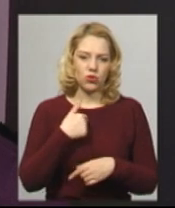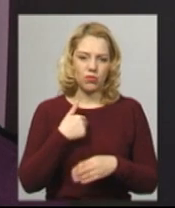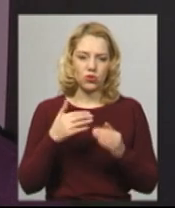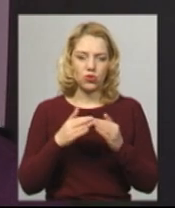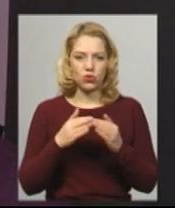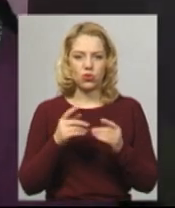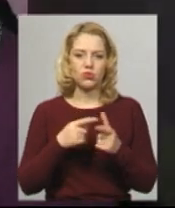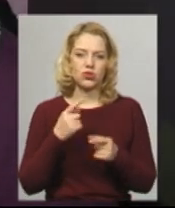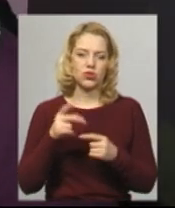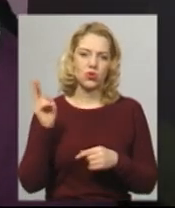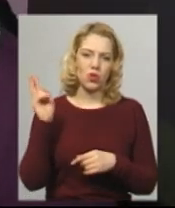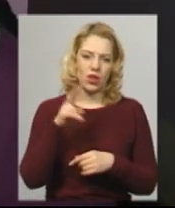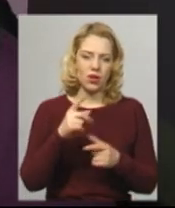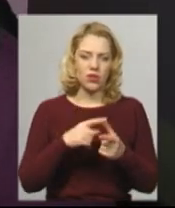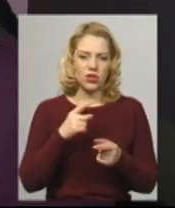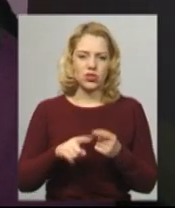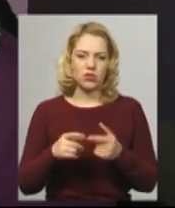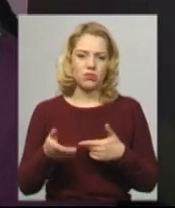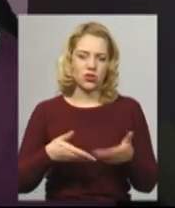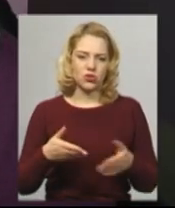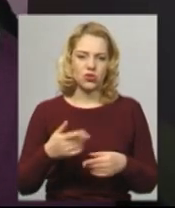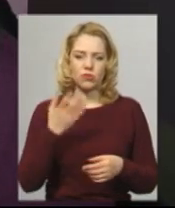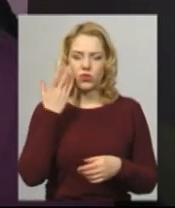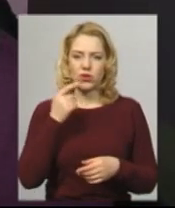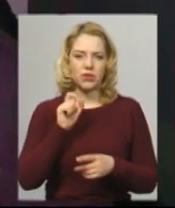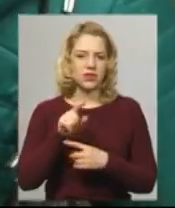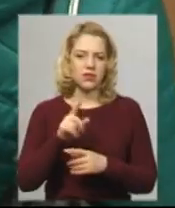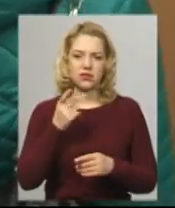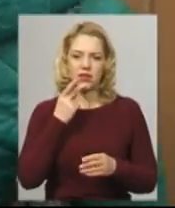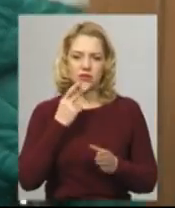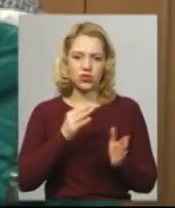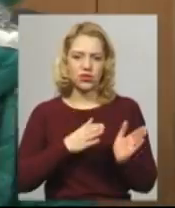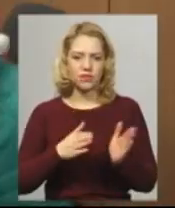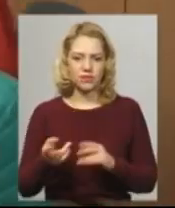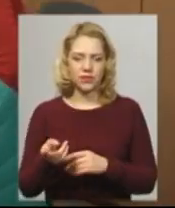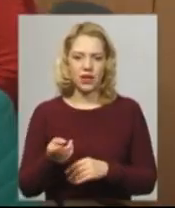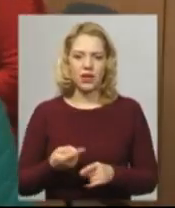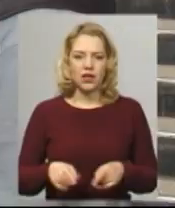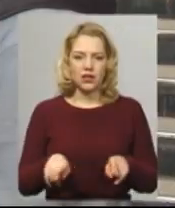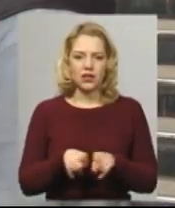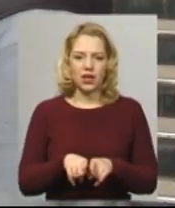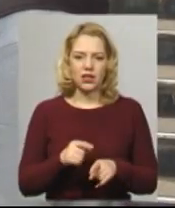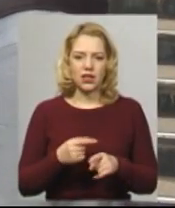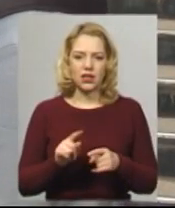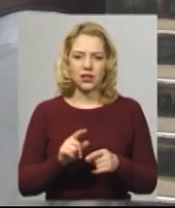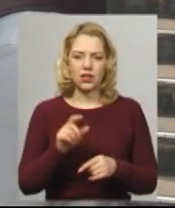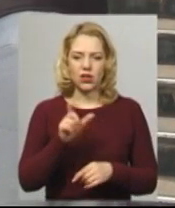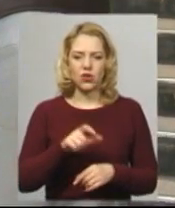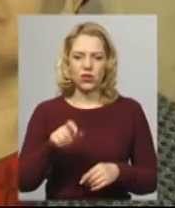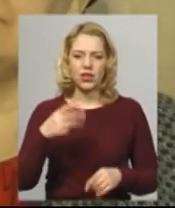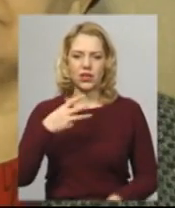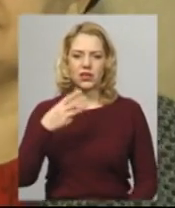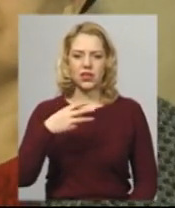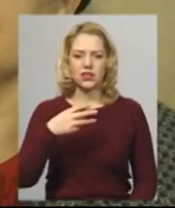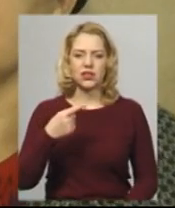тролейбусом чи пішачком. Коли б я не заказала, вони всіх відгукуються». Таких клієнтів в рамках роботи проєкту 30, розповідає